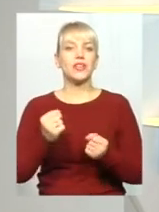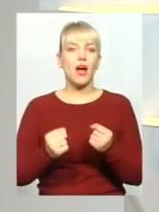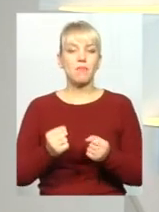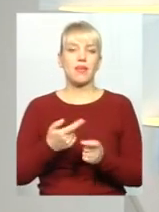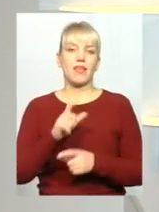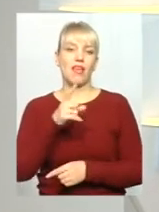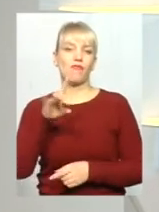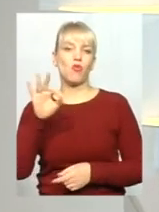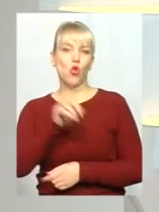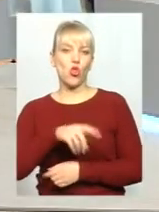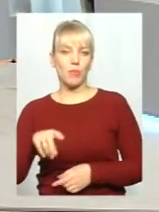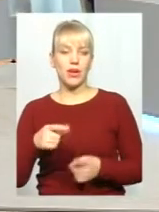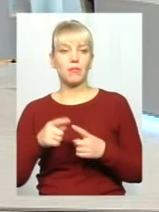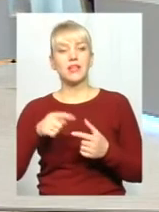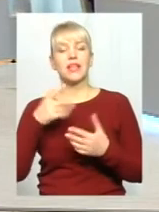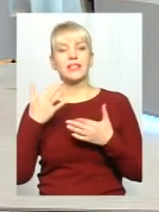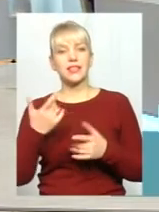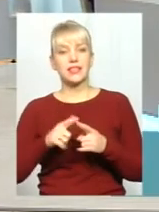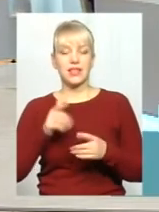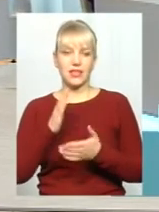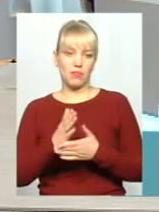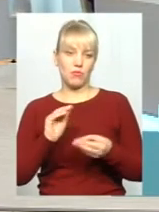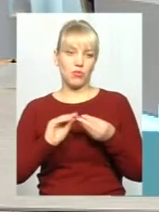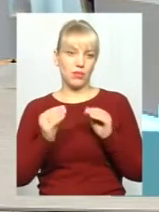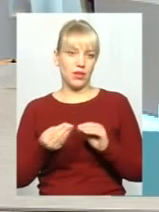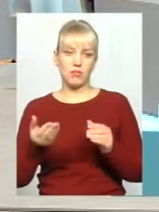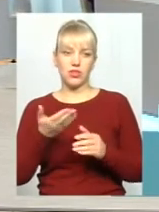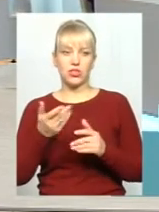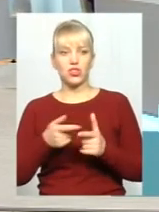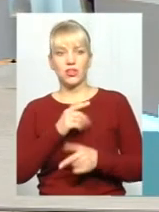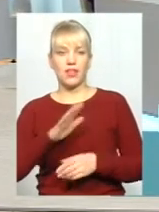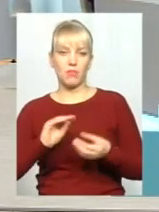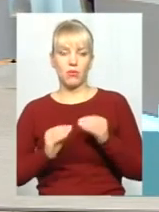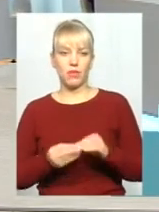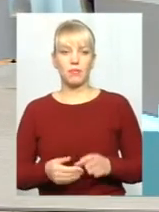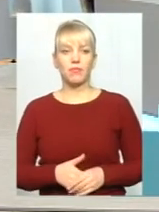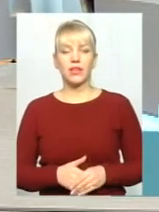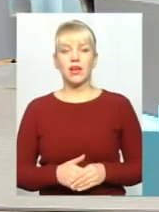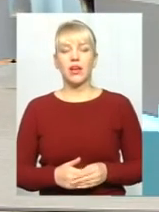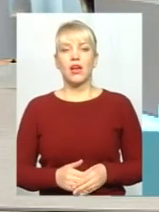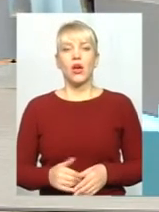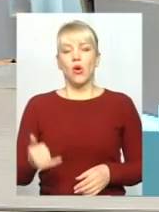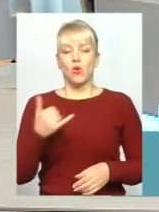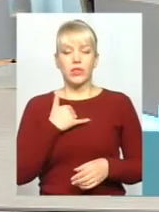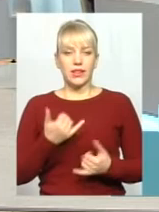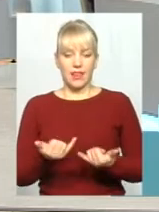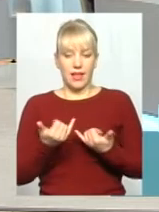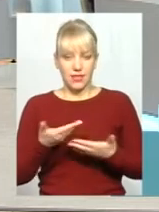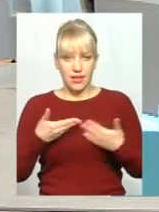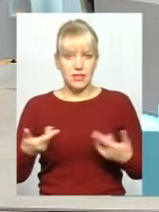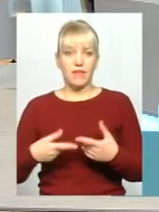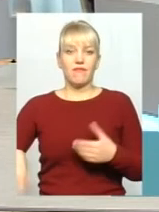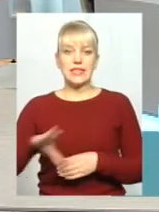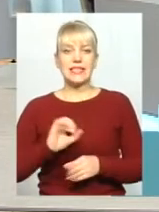я не знаю, проблема чи не проблема, яка кількість? Ну, перш за все, для нас всі автомобілі рівні. Тобто ми аналізуємо,